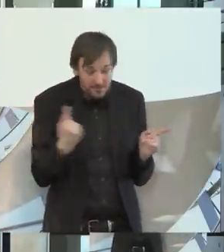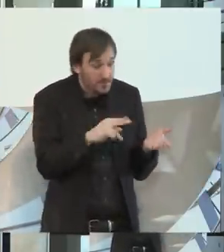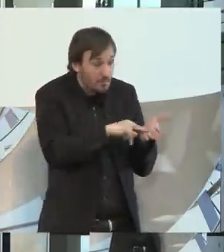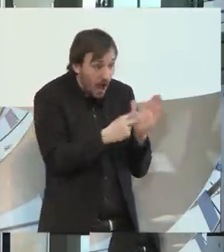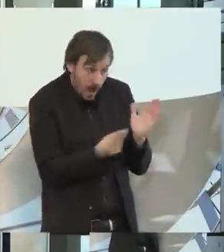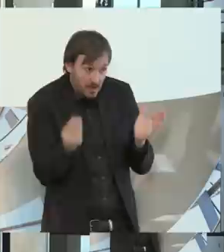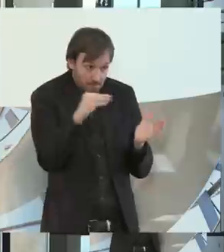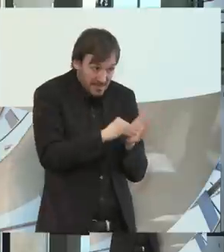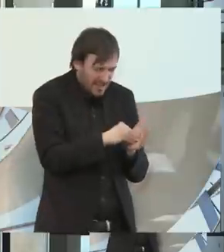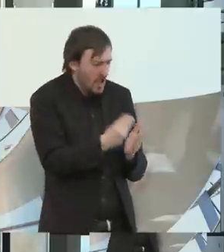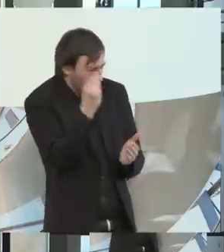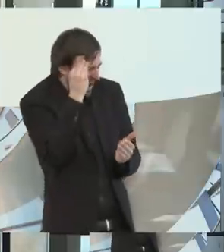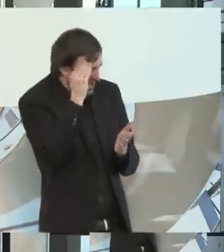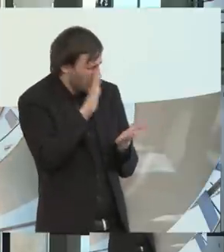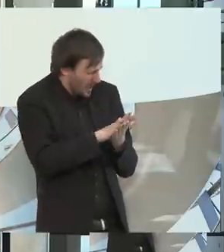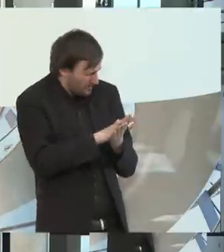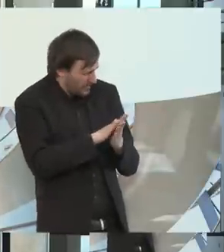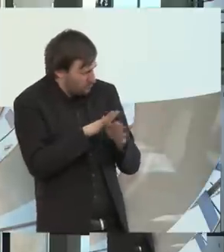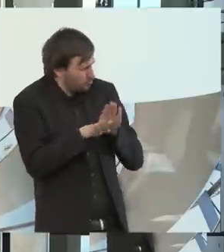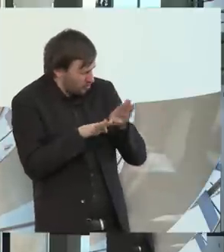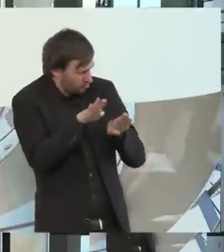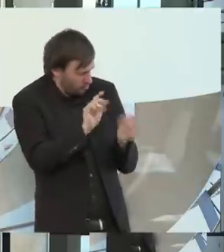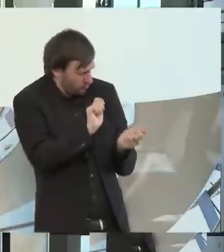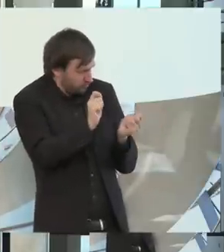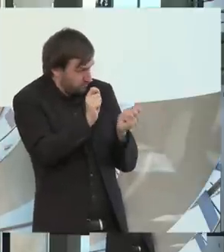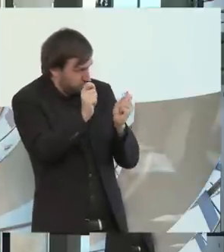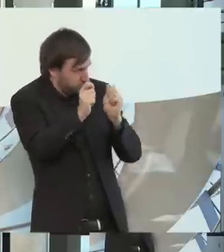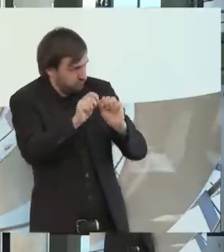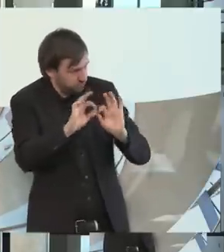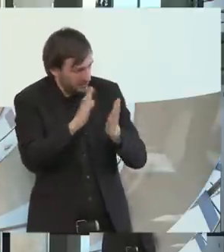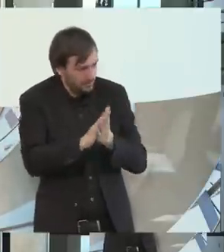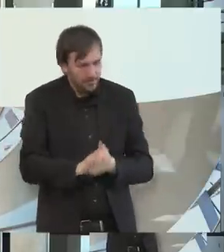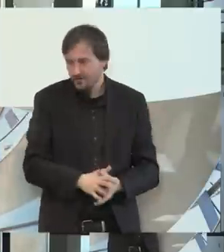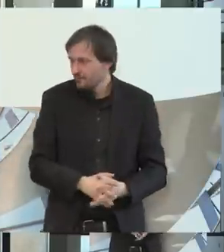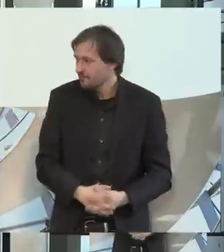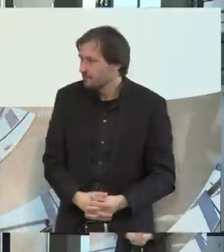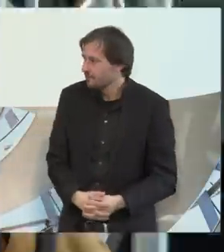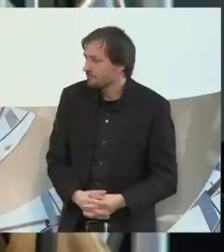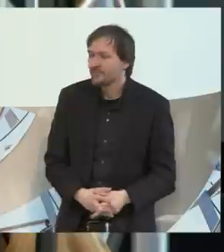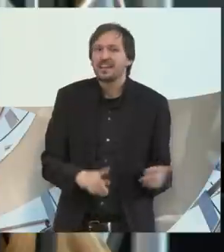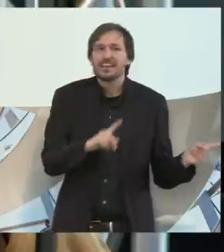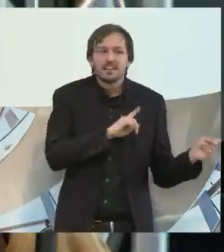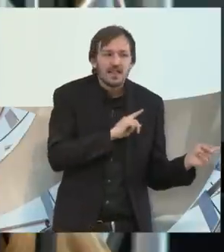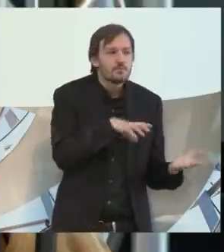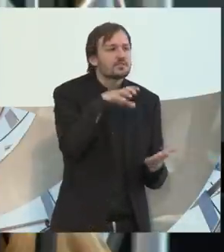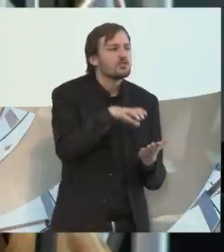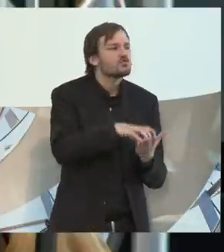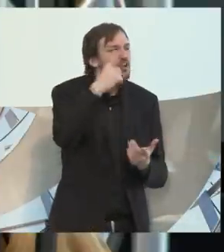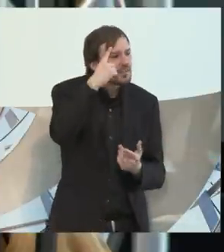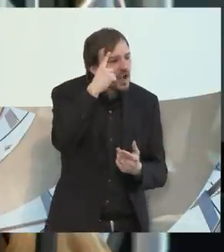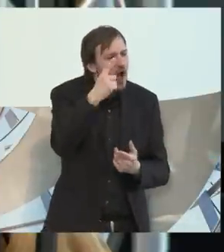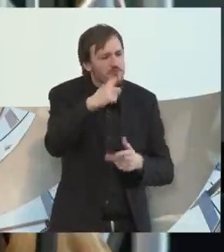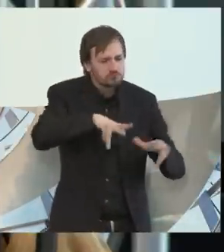Bekommen Sie das schon zu spüren? Merken Sie das in Ihrer Stadt schon? Also in meiner persönlichen Arbeit als Stadtrat bekomme ich es schon zu